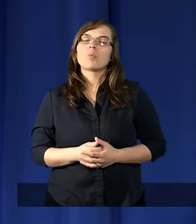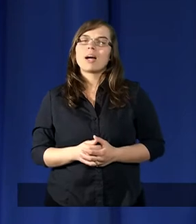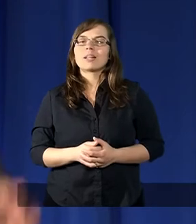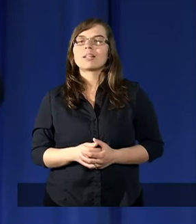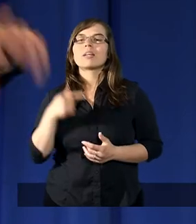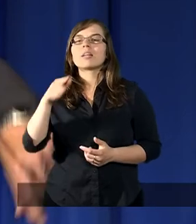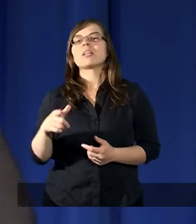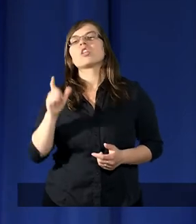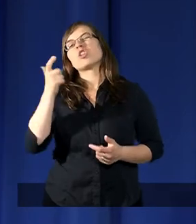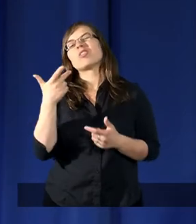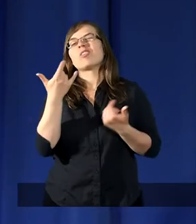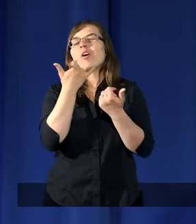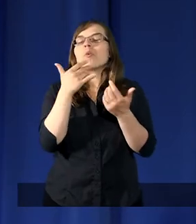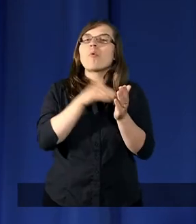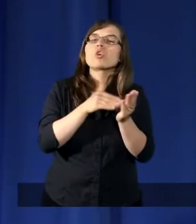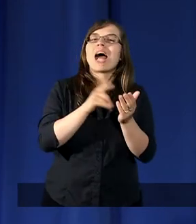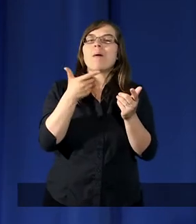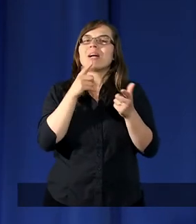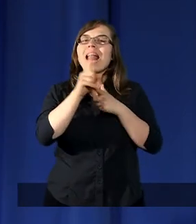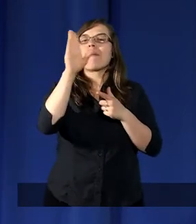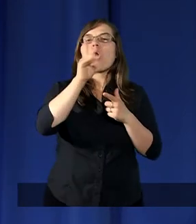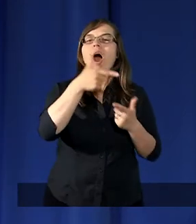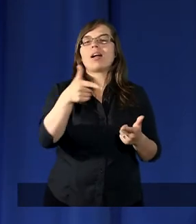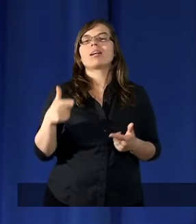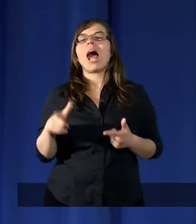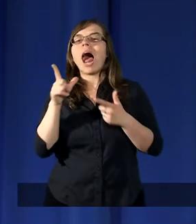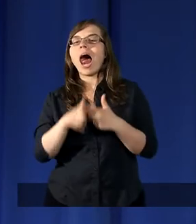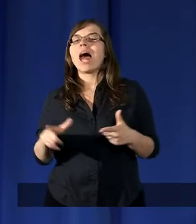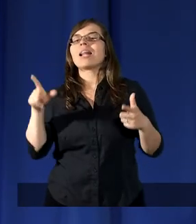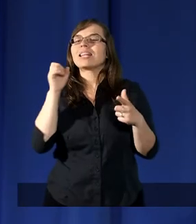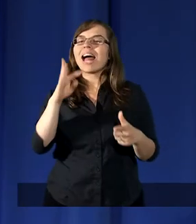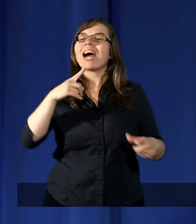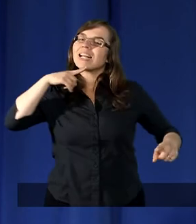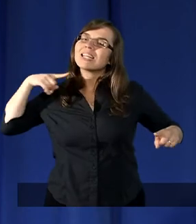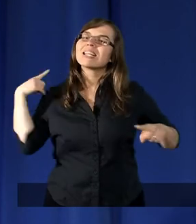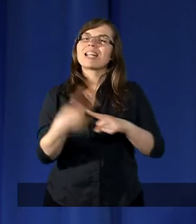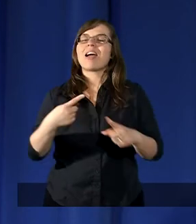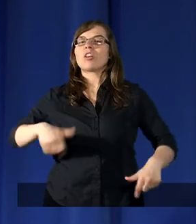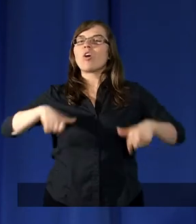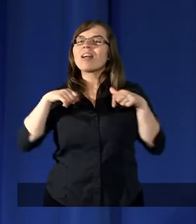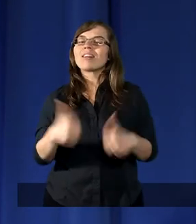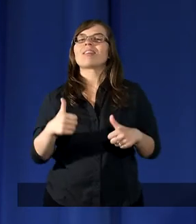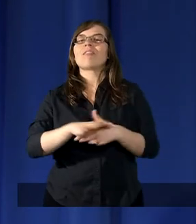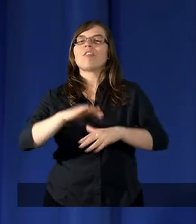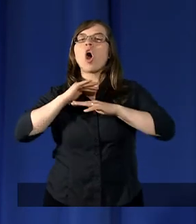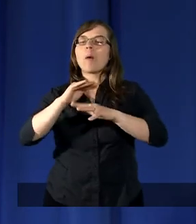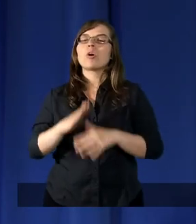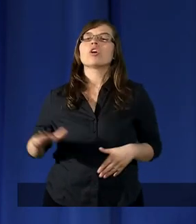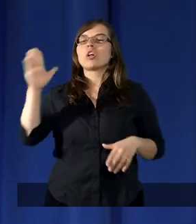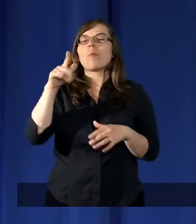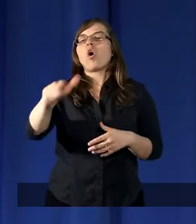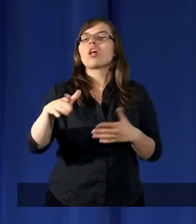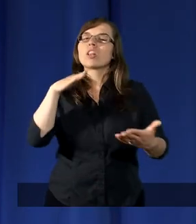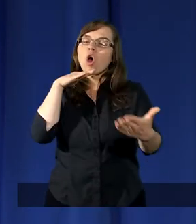To czasem jest niepotrzebne, ale stać zdecydowanie w obronie Boga. Ja